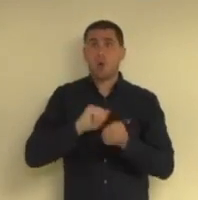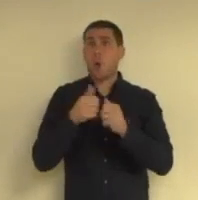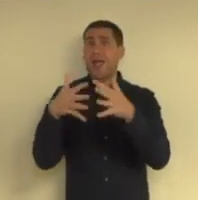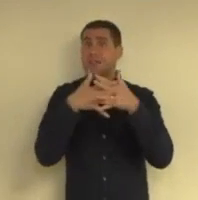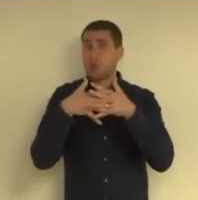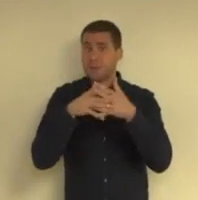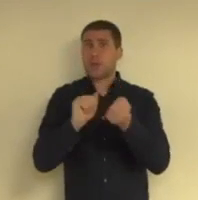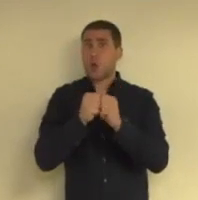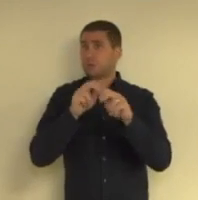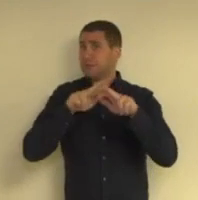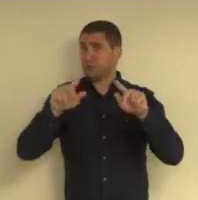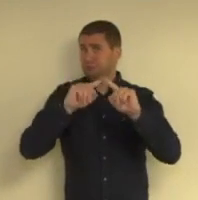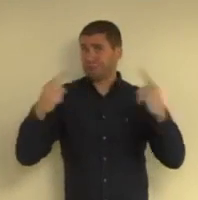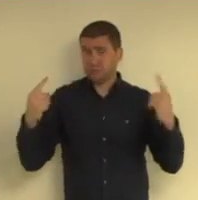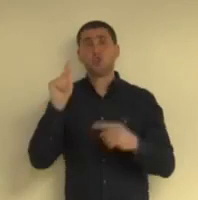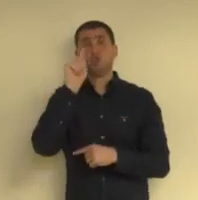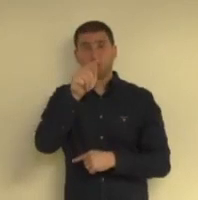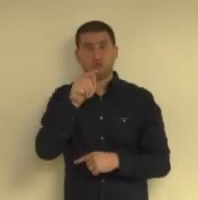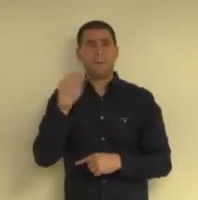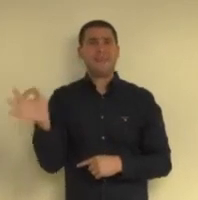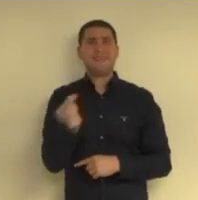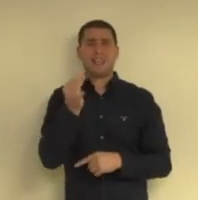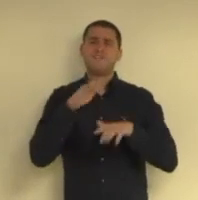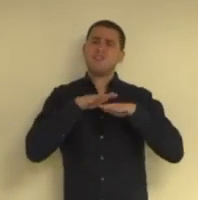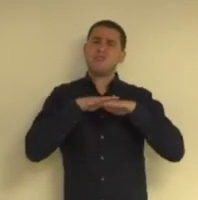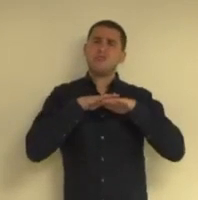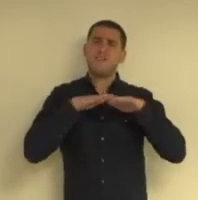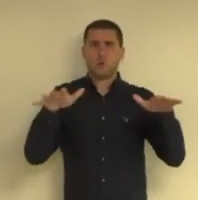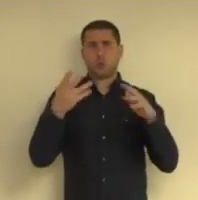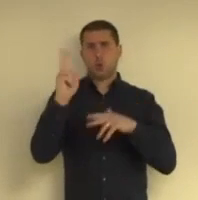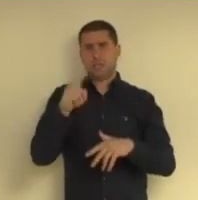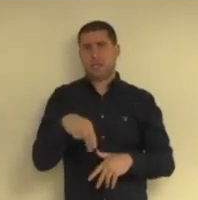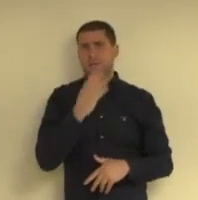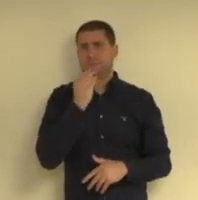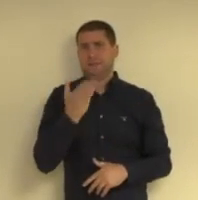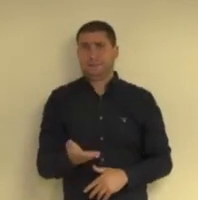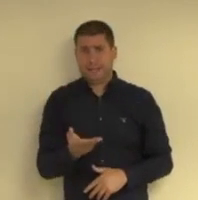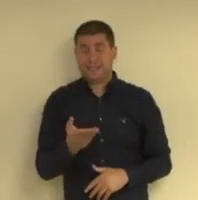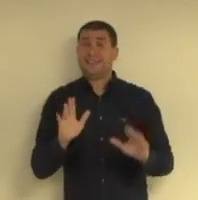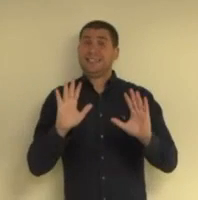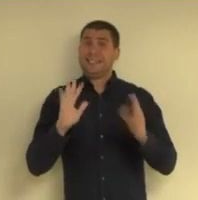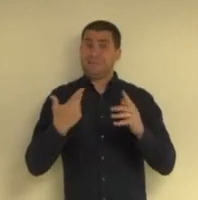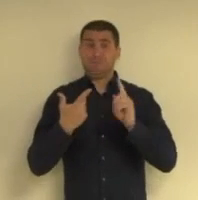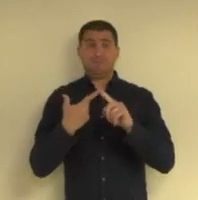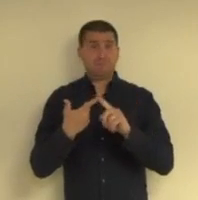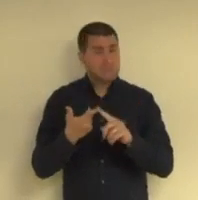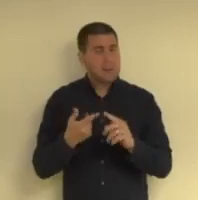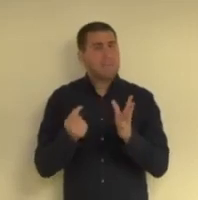מארצות הברית, מארצות אחרות ששם הנגיף נפוץ יותר כיום מאשר בארץ ואם זה